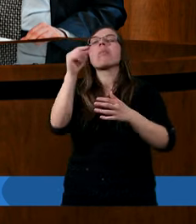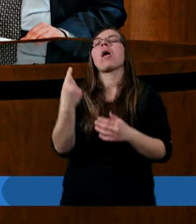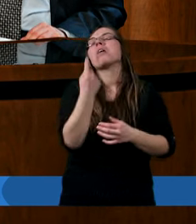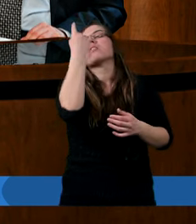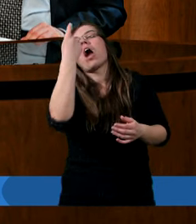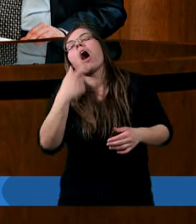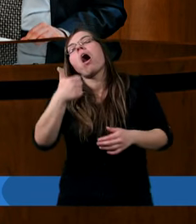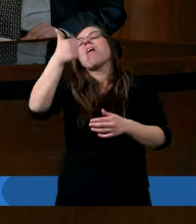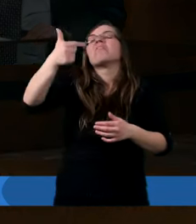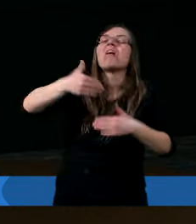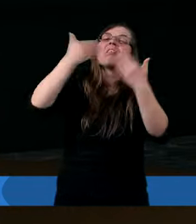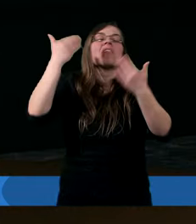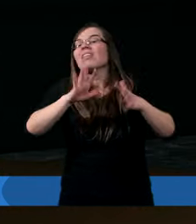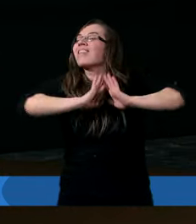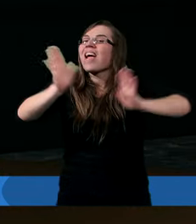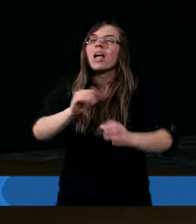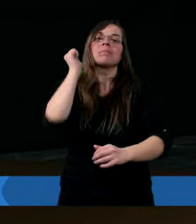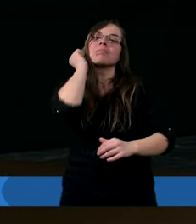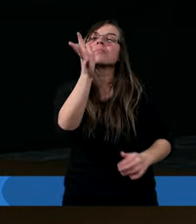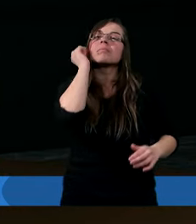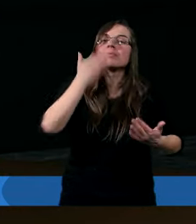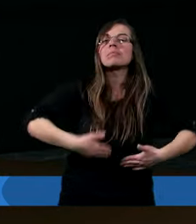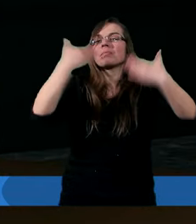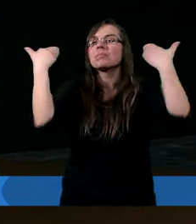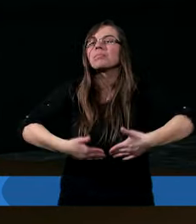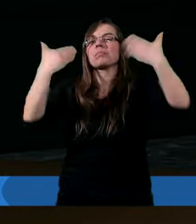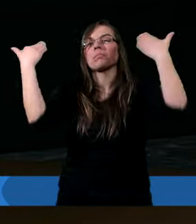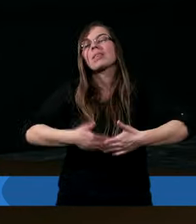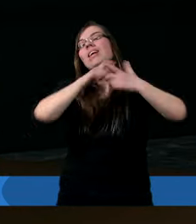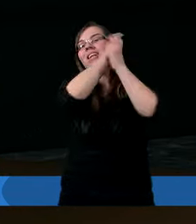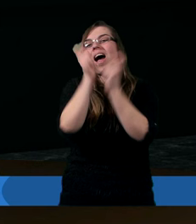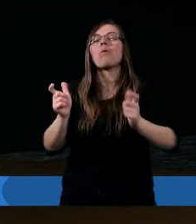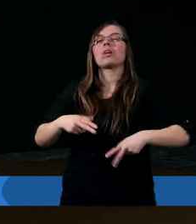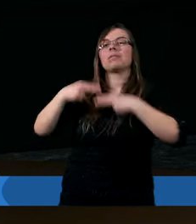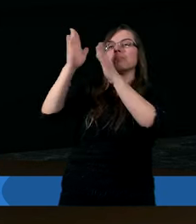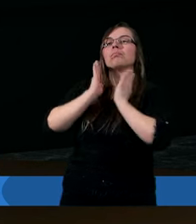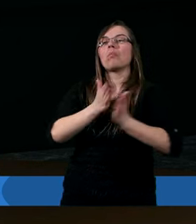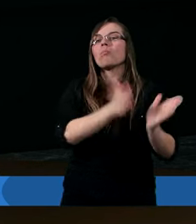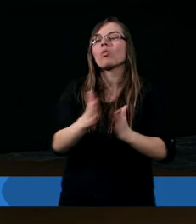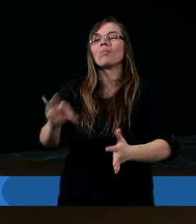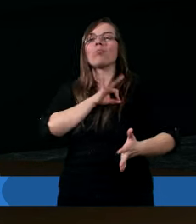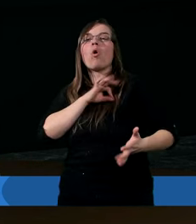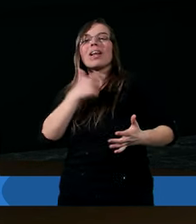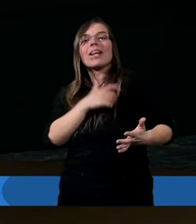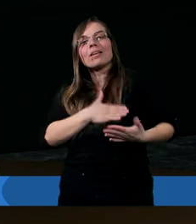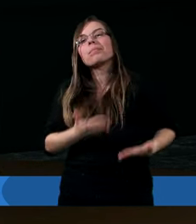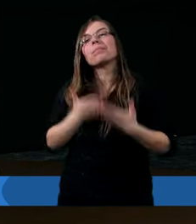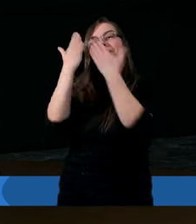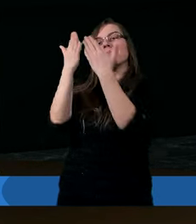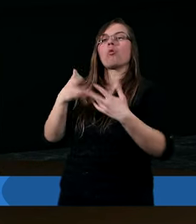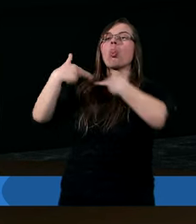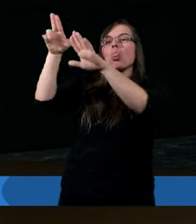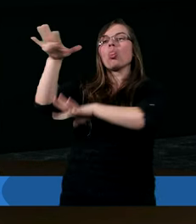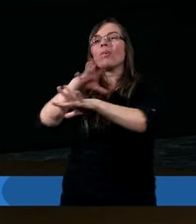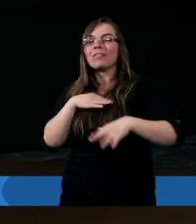stało w moim życiu. Nie, ja muszę być stale podporządkowany Duchowi Świętymu, pozwalać na Jego